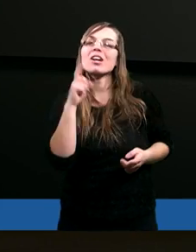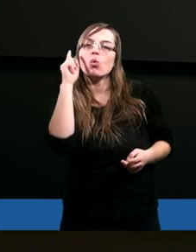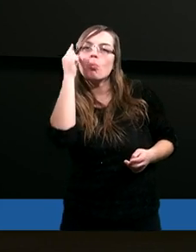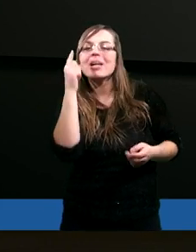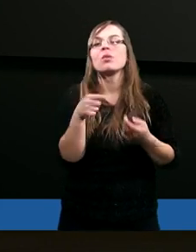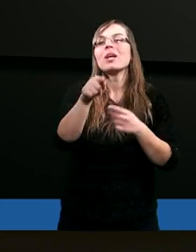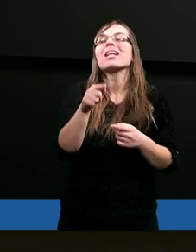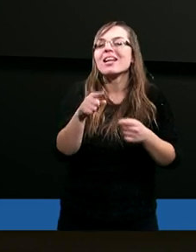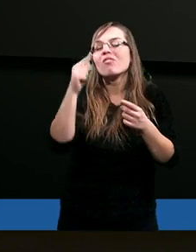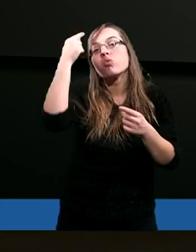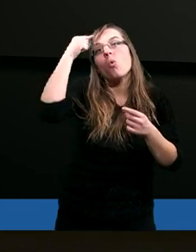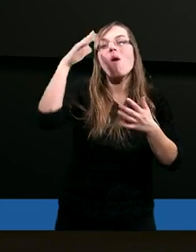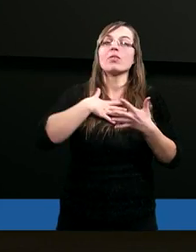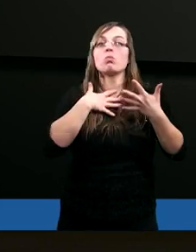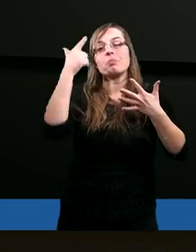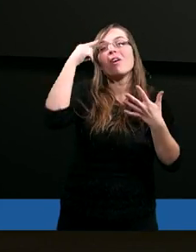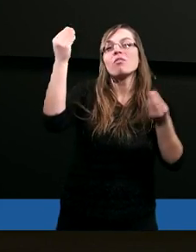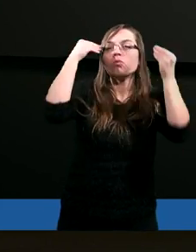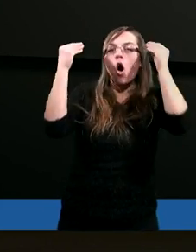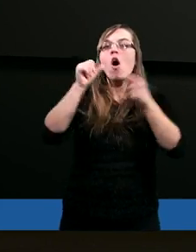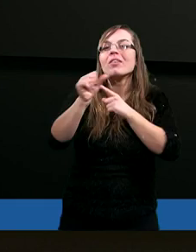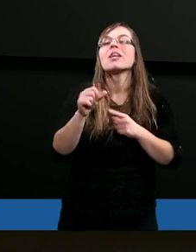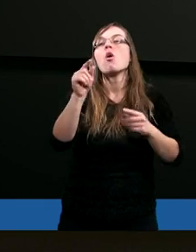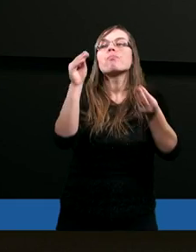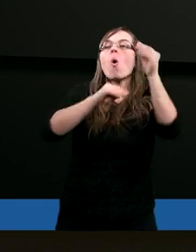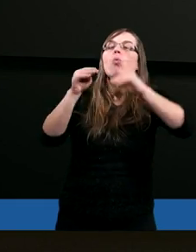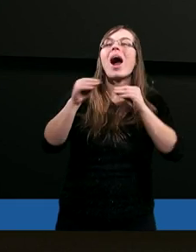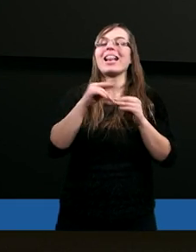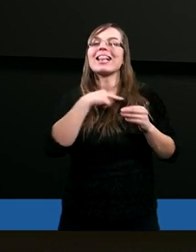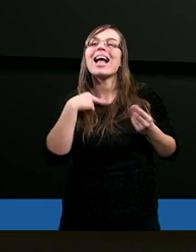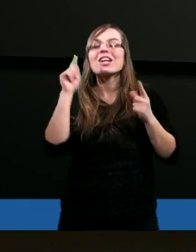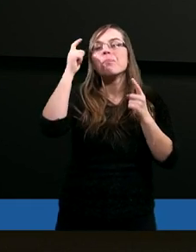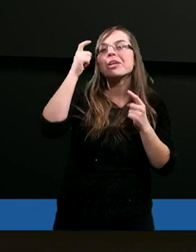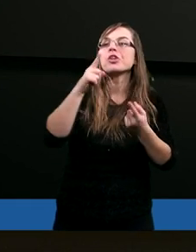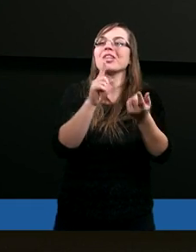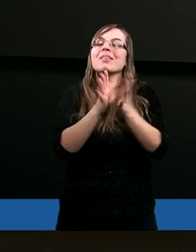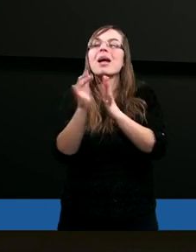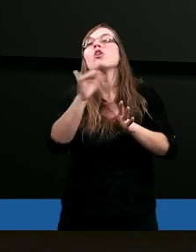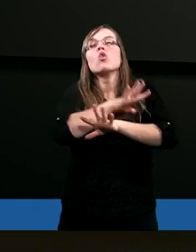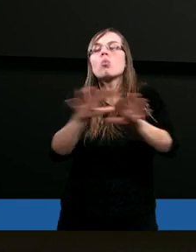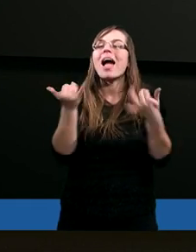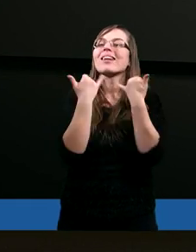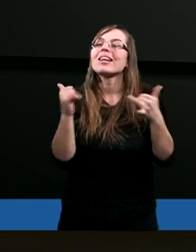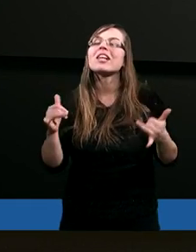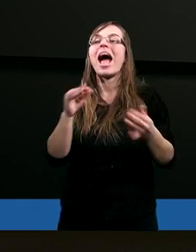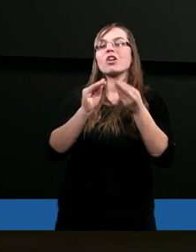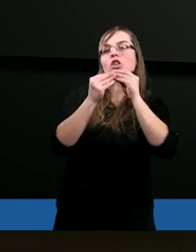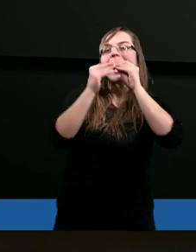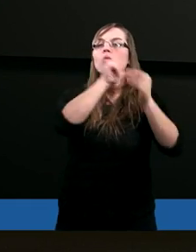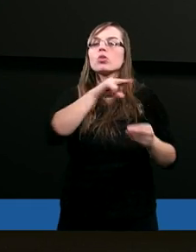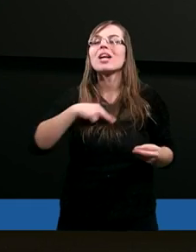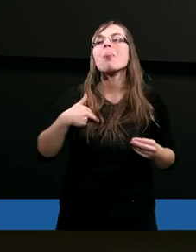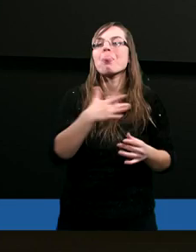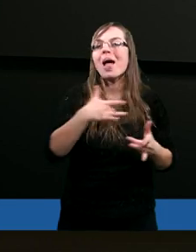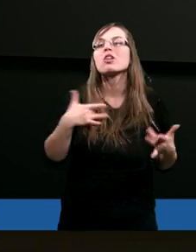jeżeli tam w głowie naszej pozwolimy, by on nam poukładał, to wtedy zupełnie inaczej kształtuje się